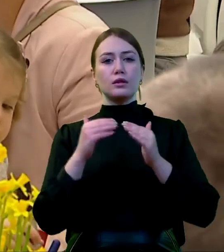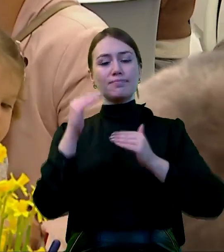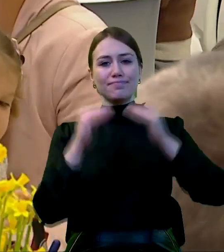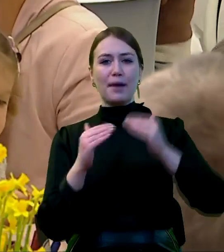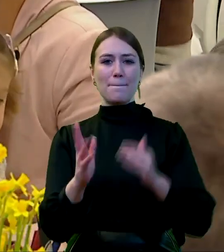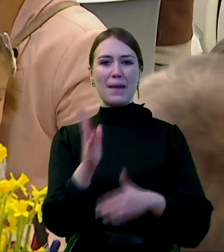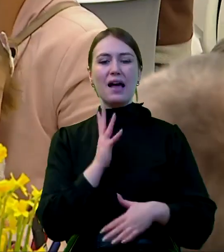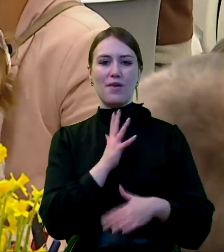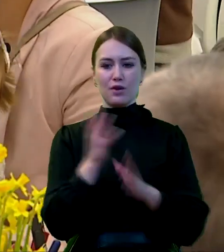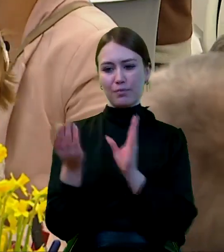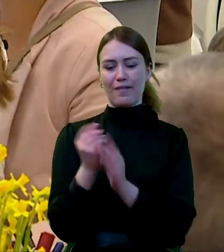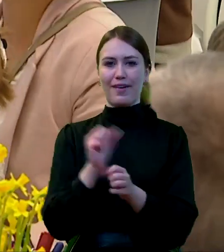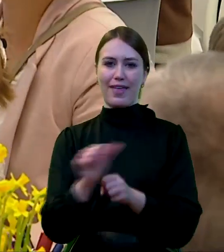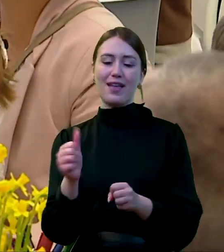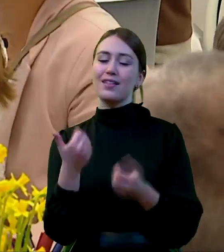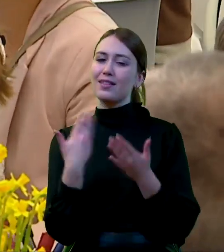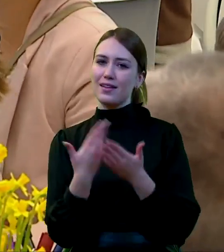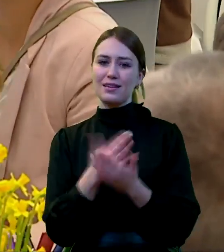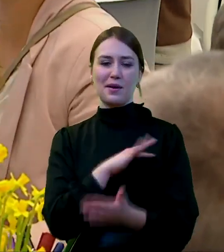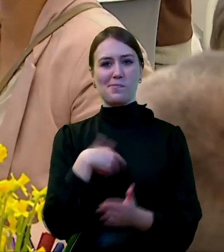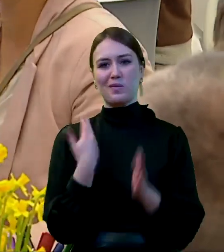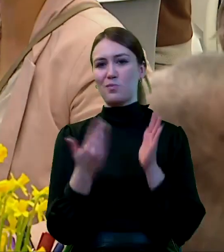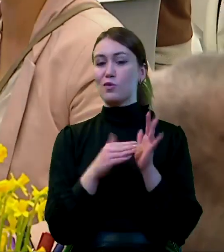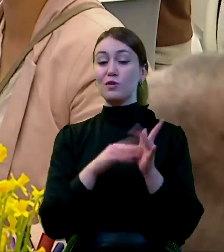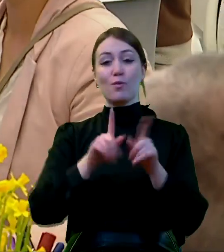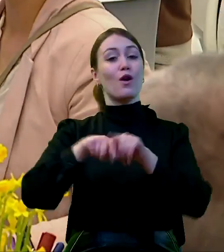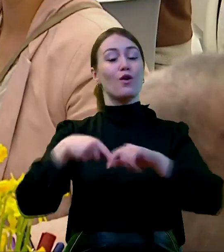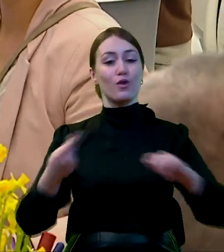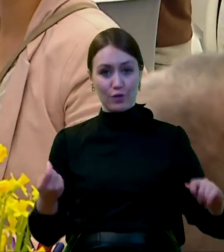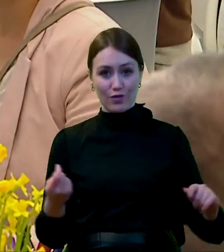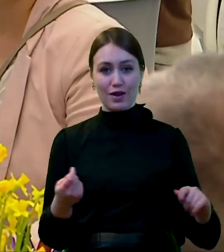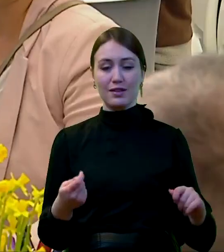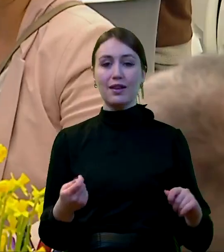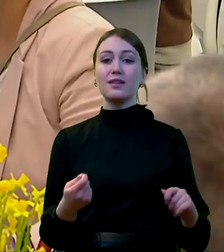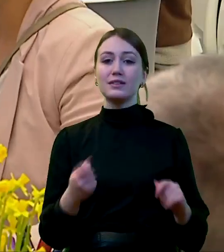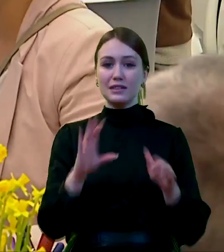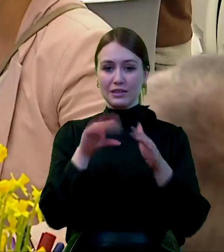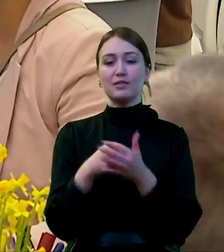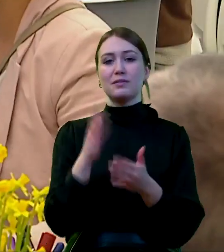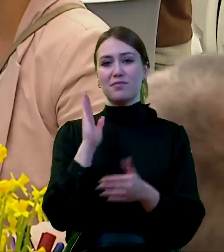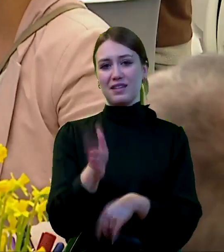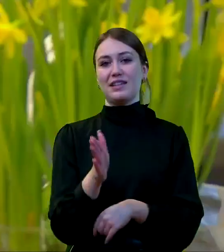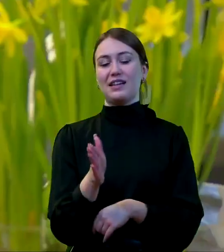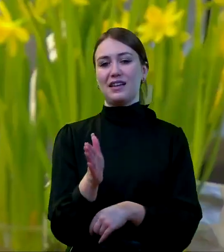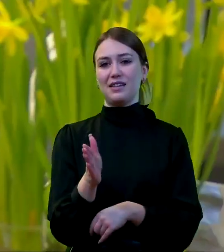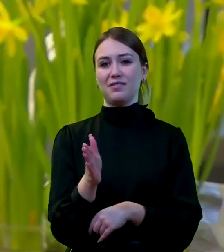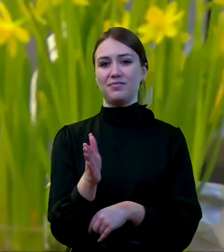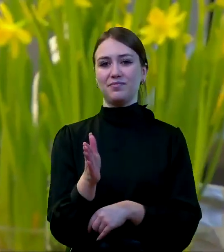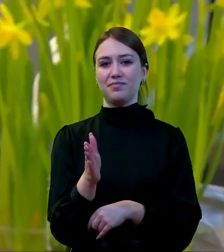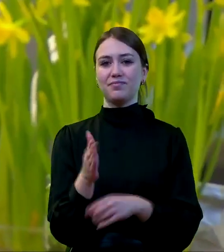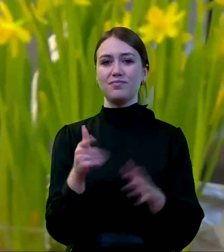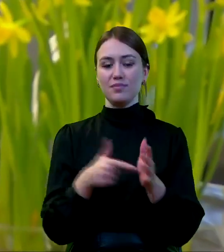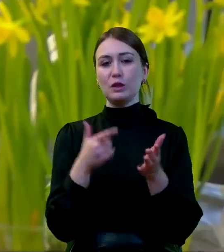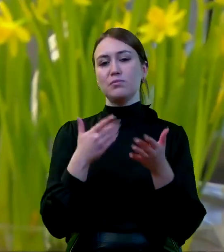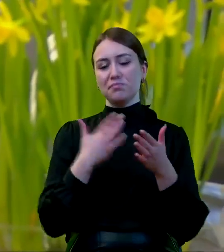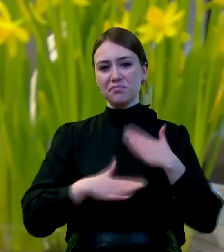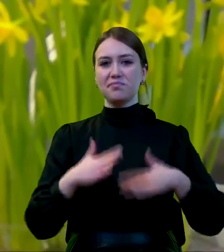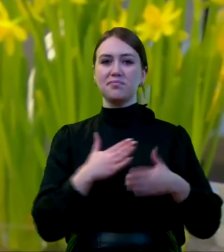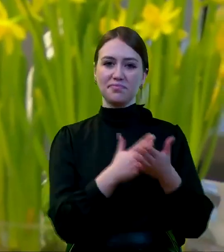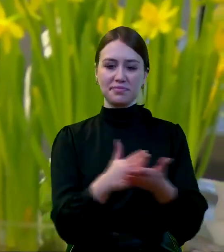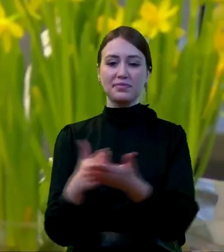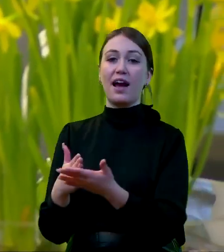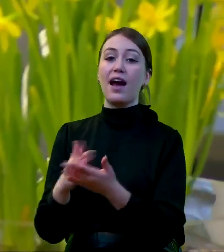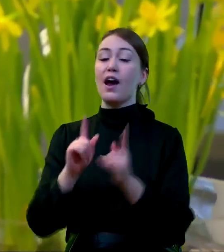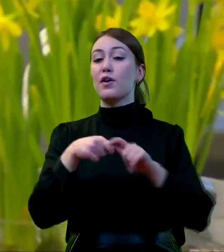nam towarzyszyła. Dlatego bardzo potrzebujemy rozwiązań, które po prostu będą temu sprzyjały.